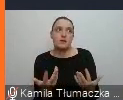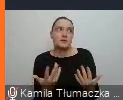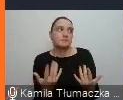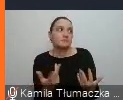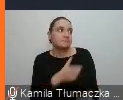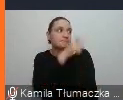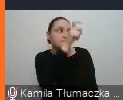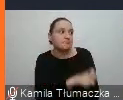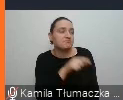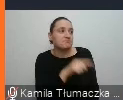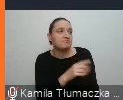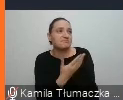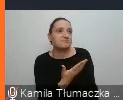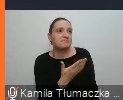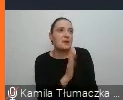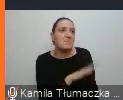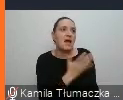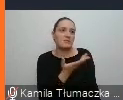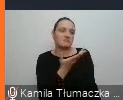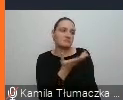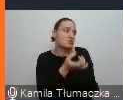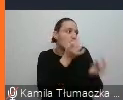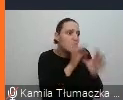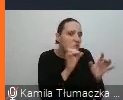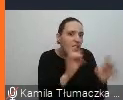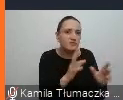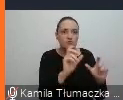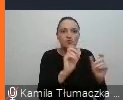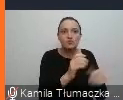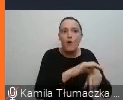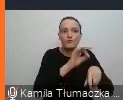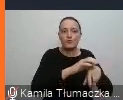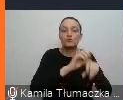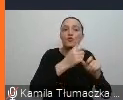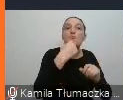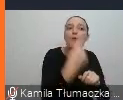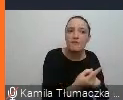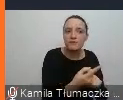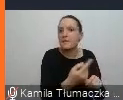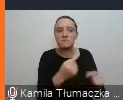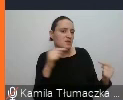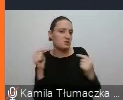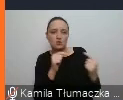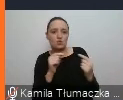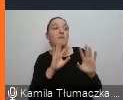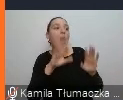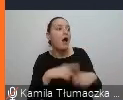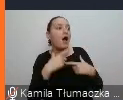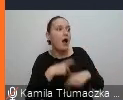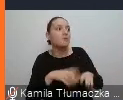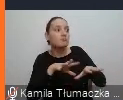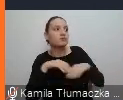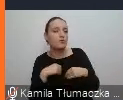z jakimś tytułem naukowym powie coś na jakiś temat i nie zadajemy sobie już tutaj